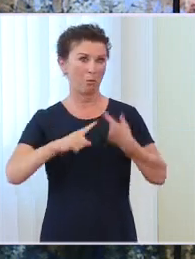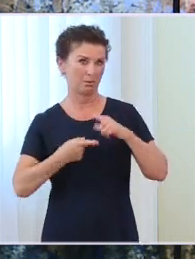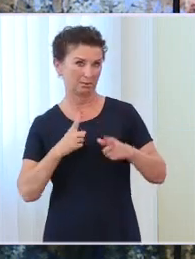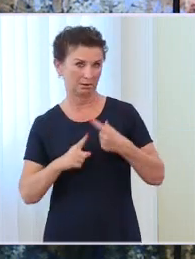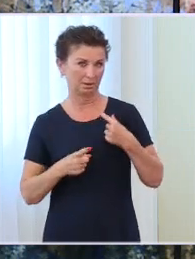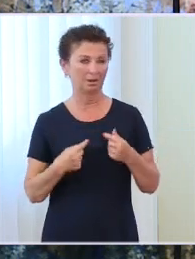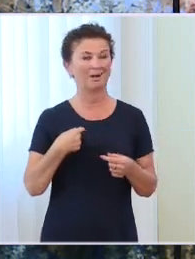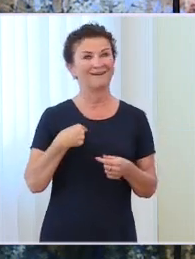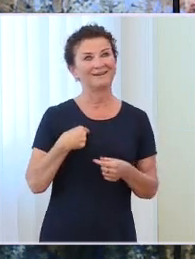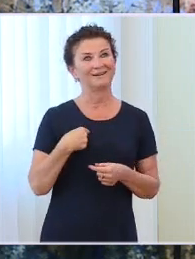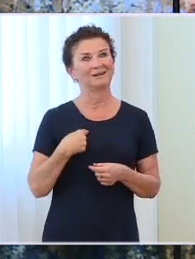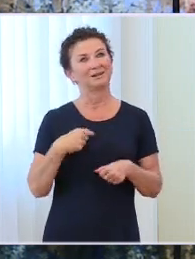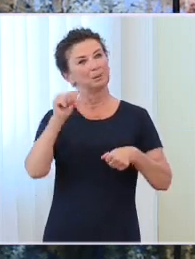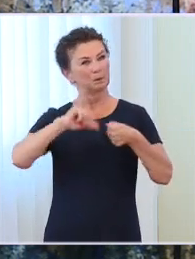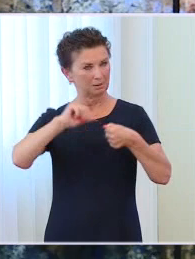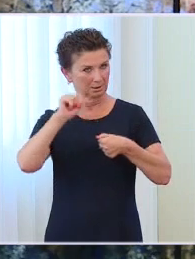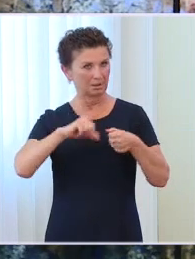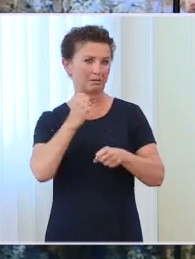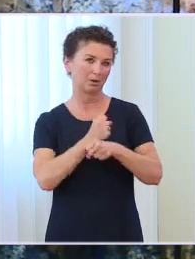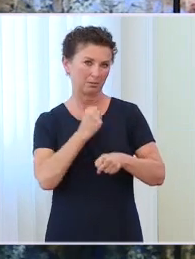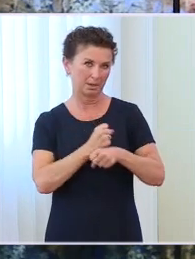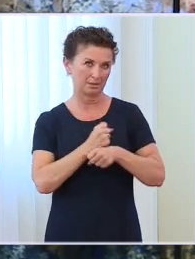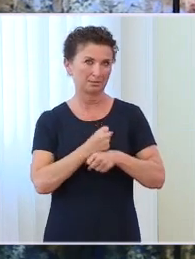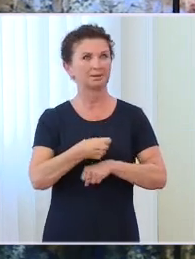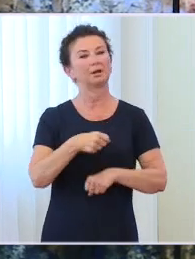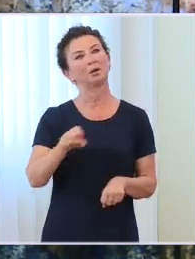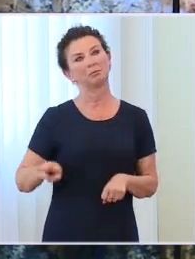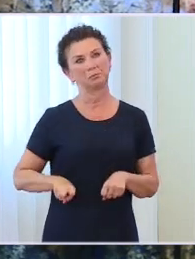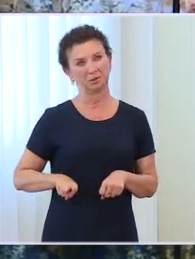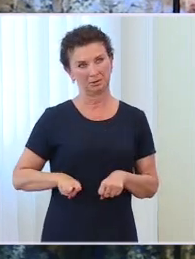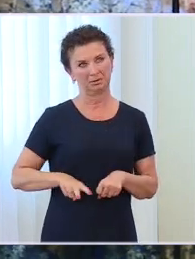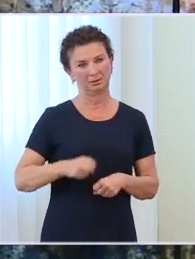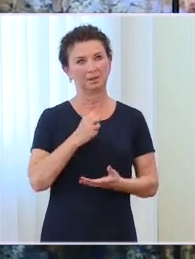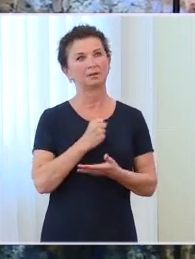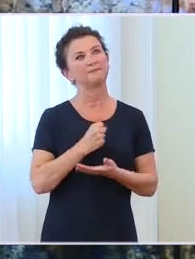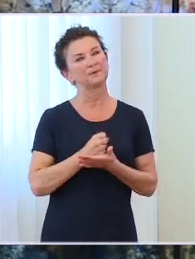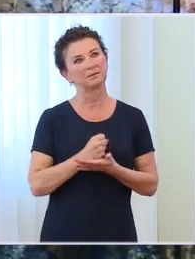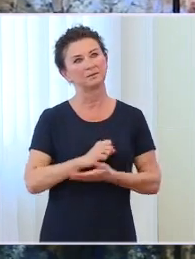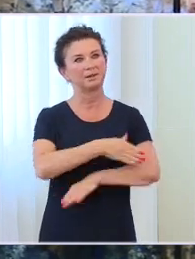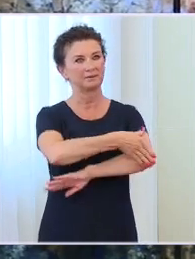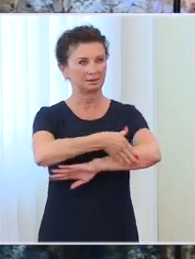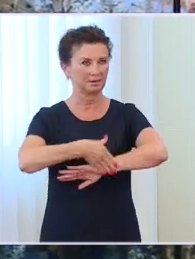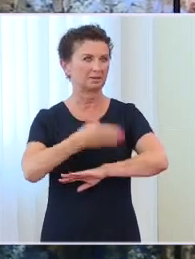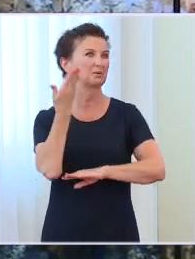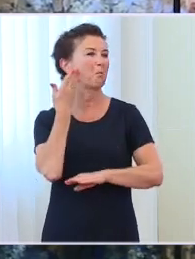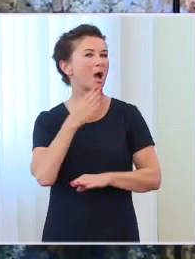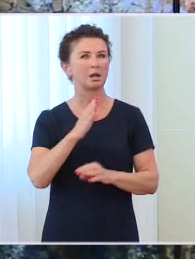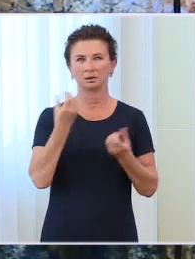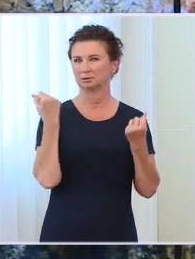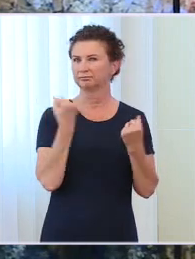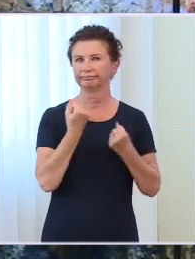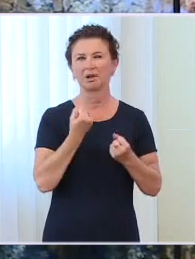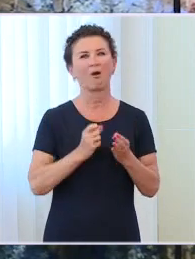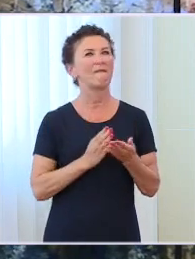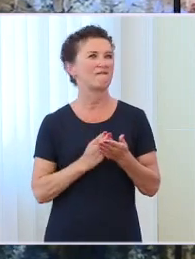Wiemy, że budował pozycję Polski w Europie i na świecie bardzo skutecznie i konsekwentnie. Taką bardzo mocną